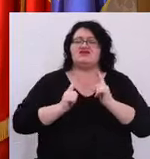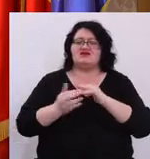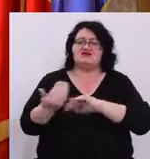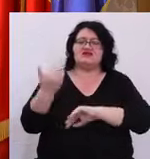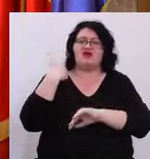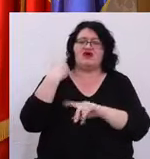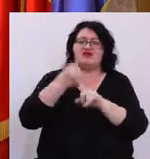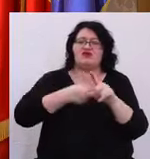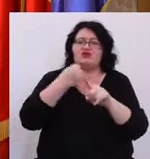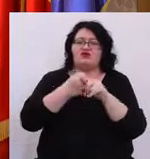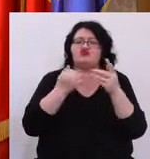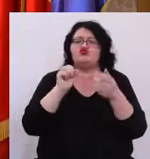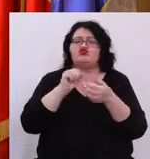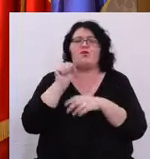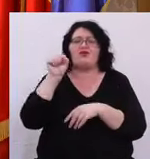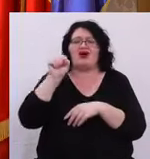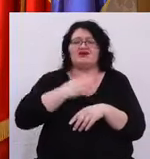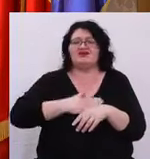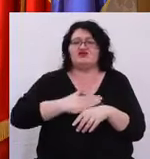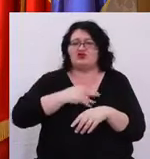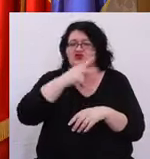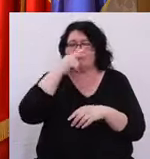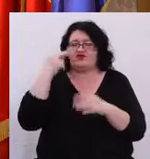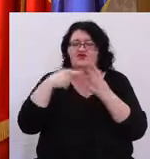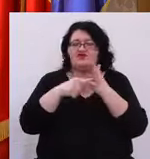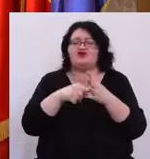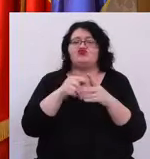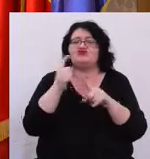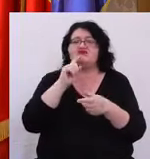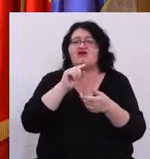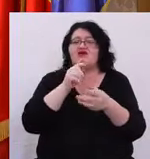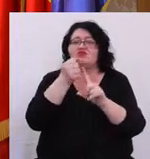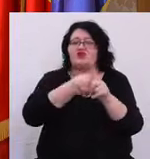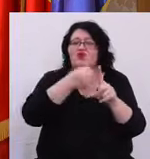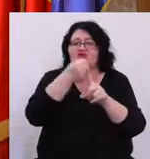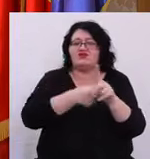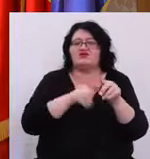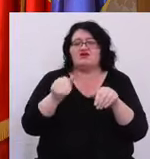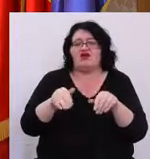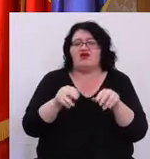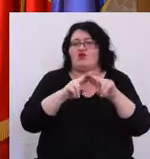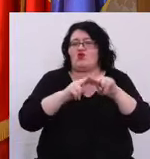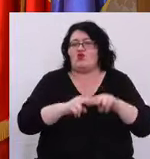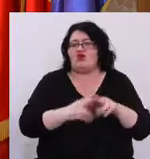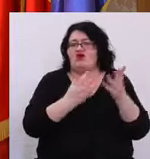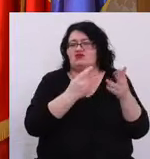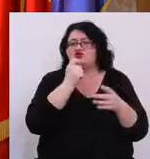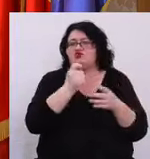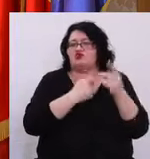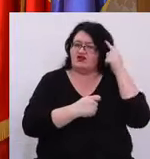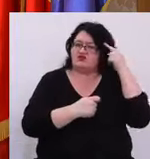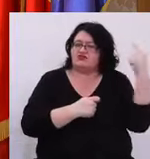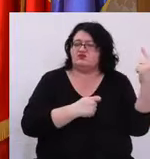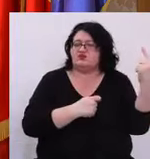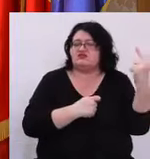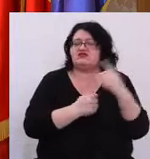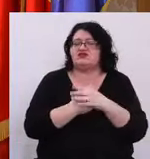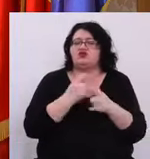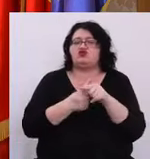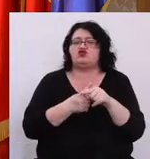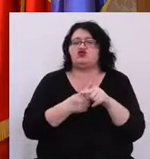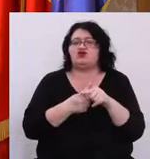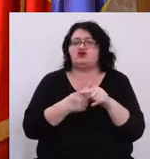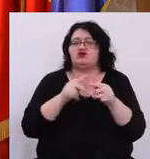proteste Ce partid își dorește să profite de aceste proteste Acolo las jurnaliștii Dar